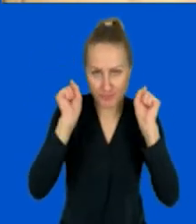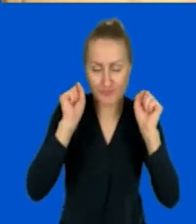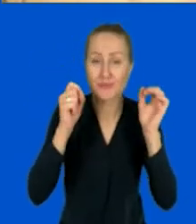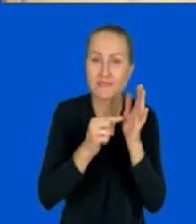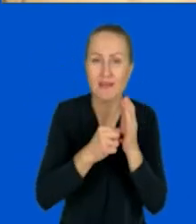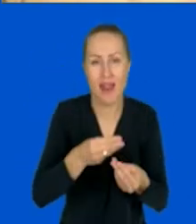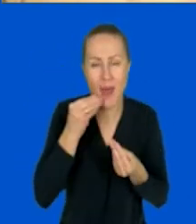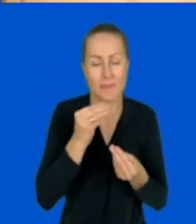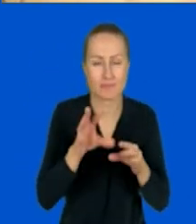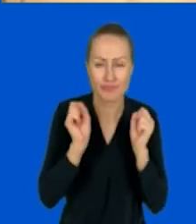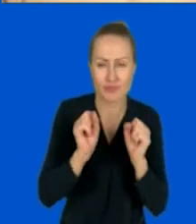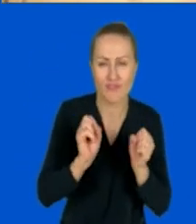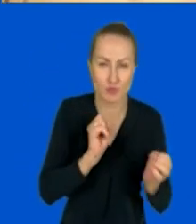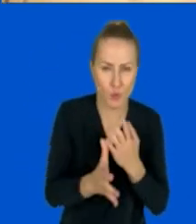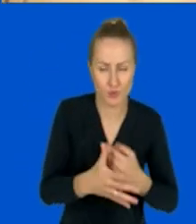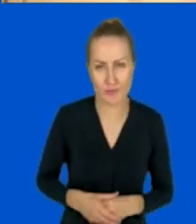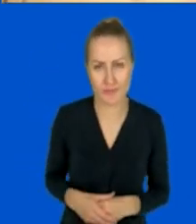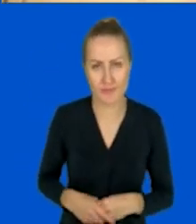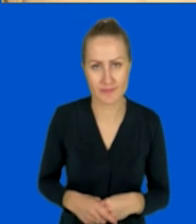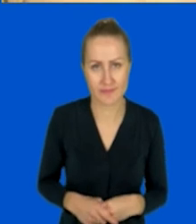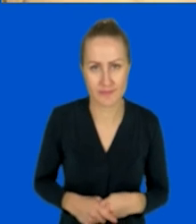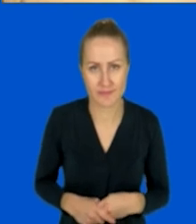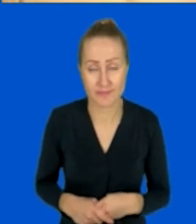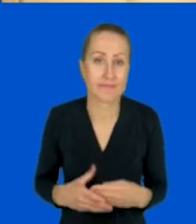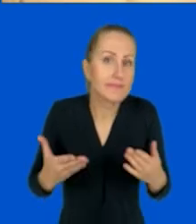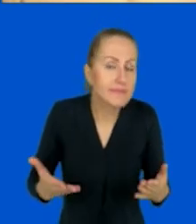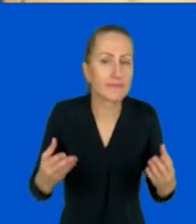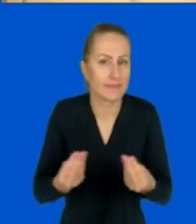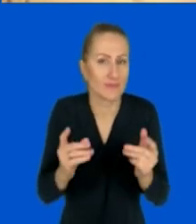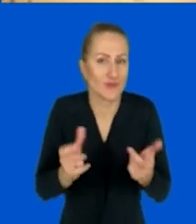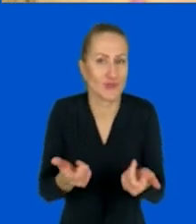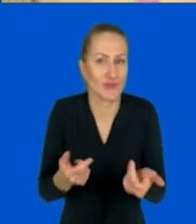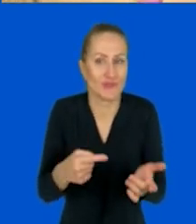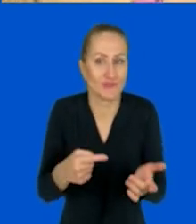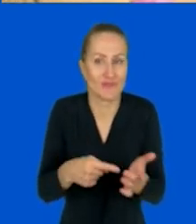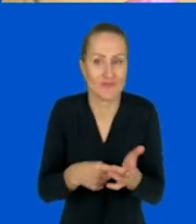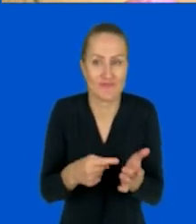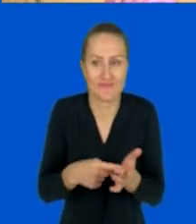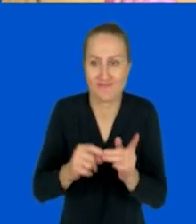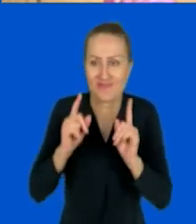w bardziej przystępnej i przyjaznej formie. No i co? i tym sposobem bardzo szybko